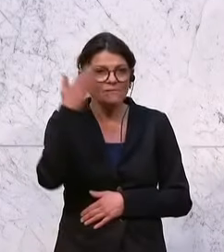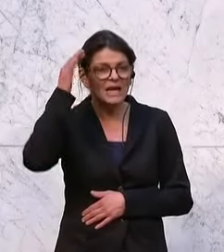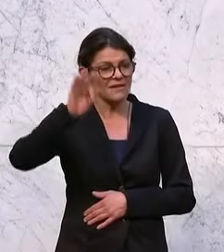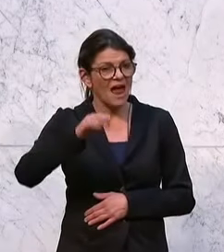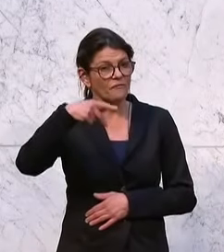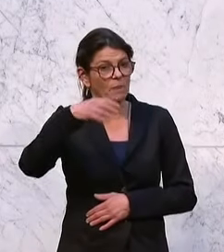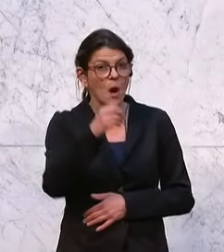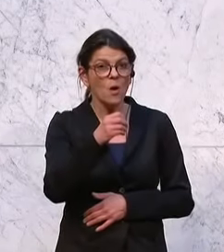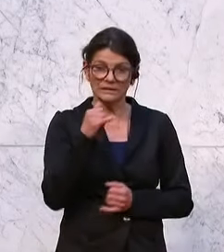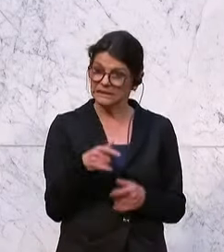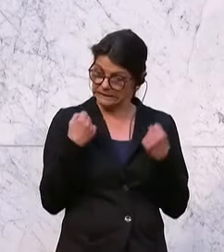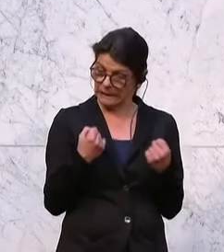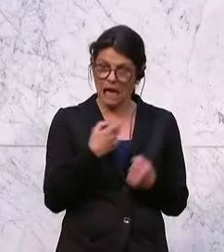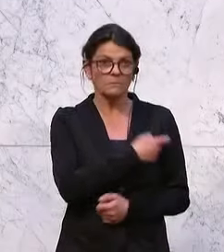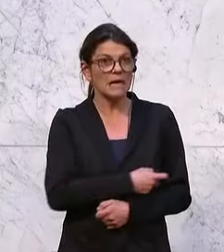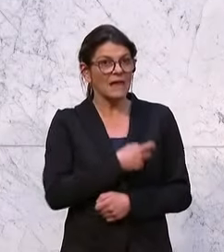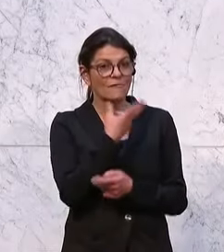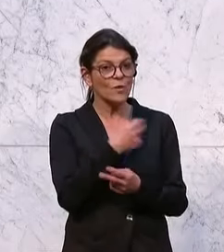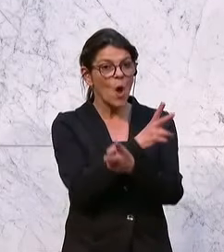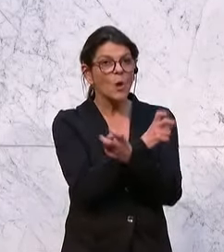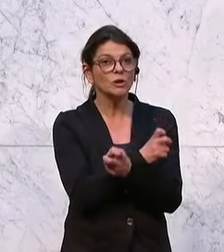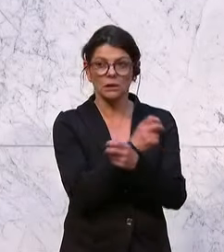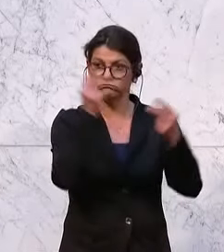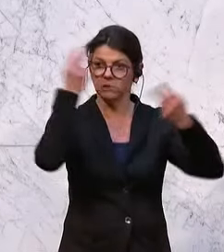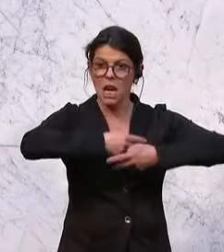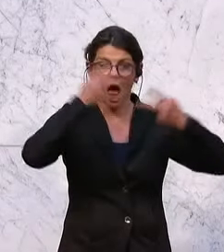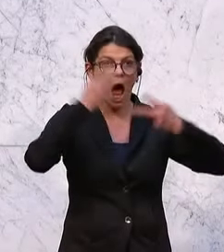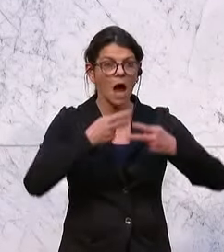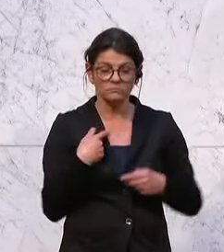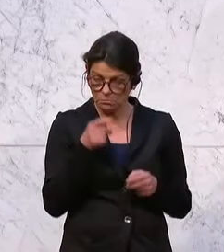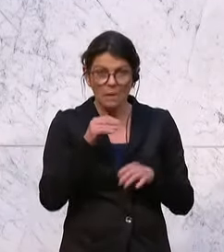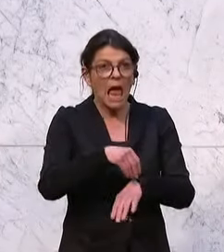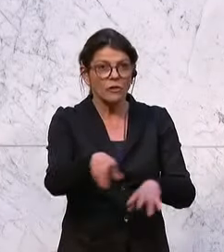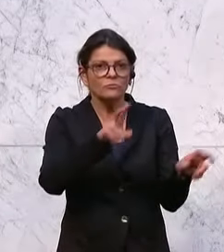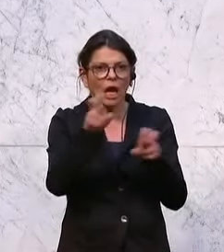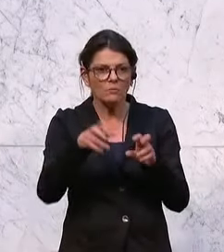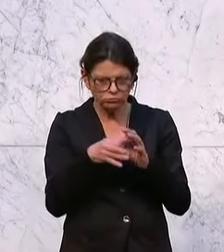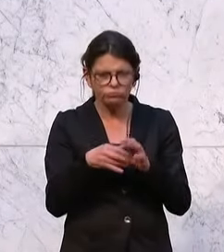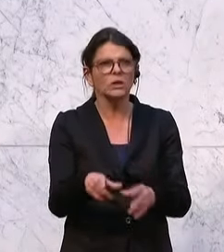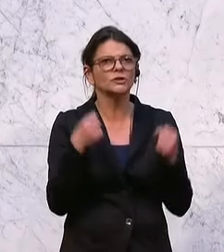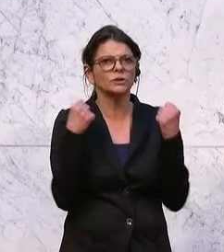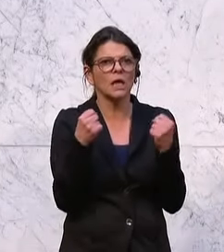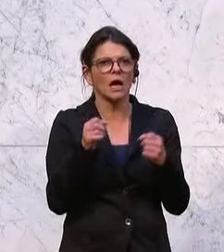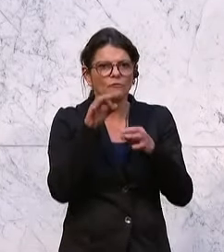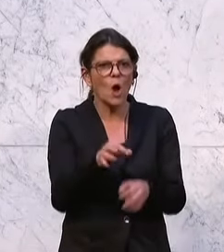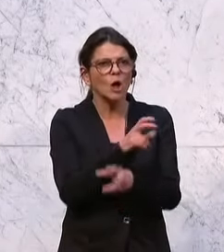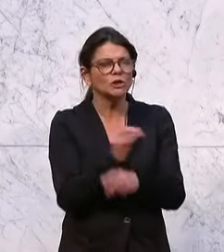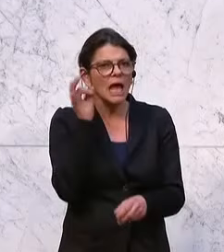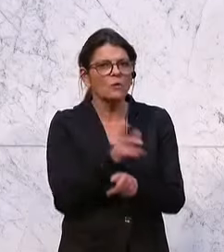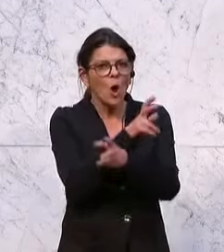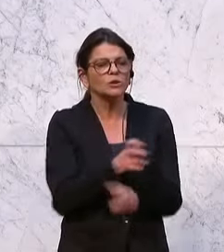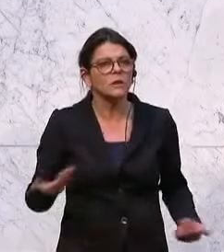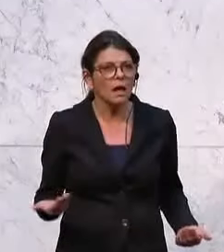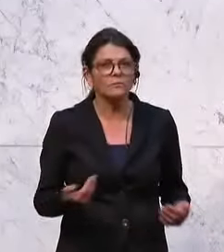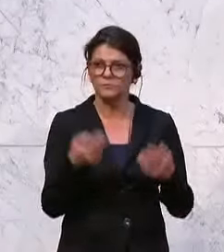die Sicherheitspartei Österreichs ist. Natürlich melden wir uns zu einem Thema, wo es um die Sicherheit der Österreicherinnen und Österreicher